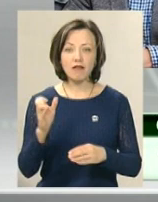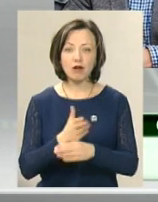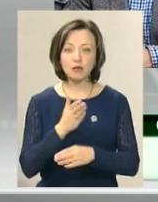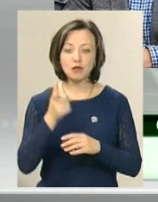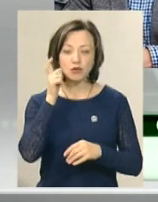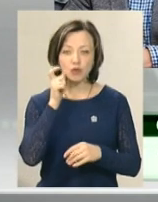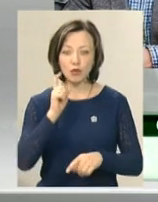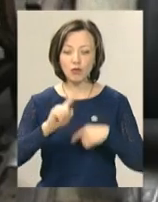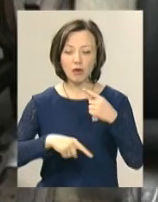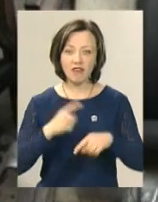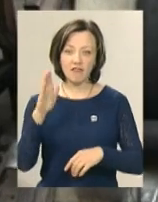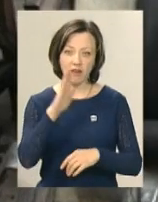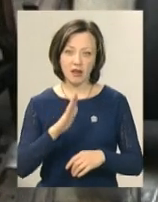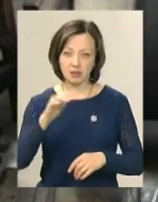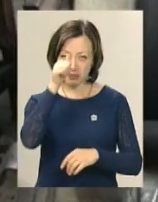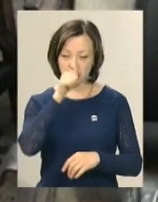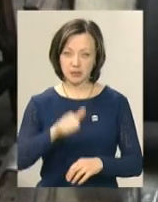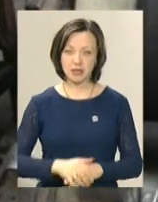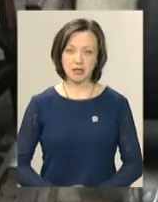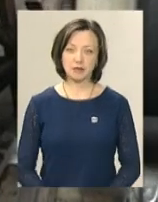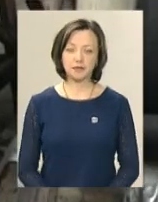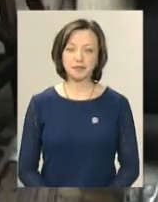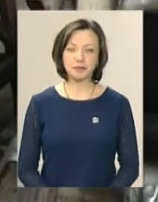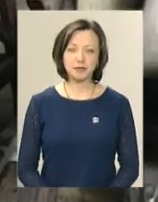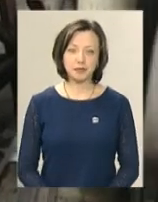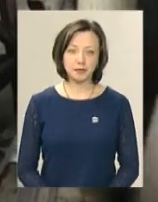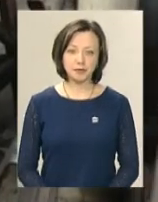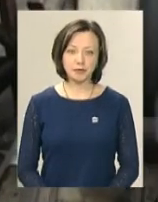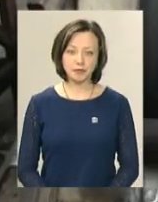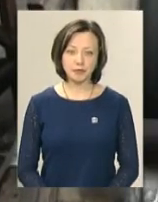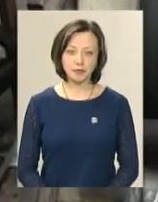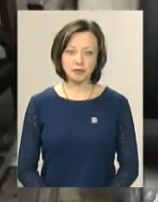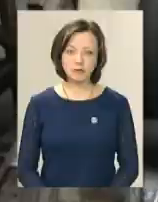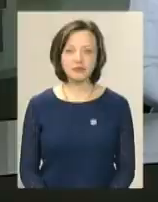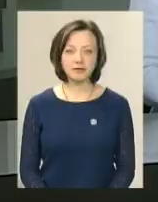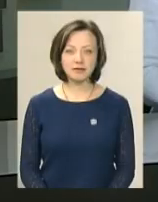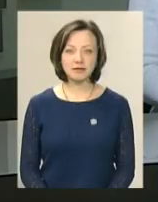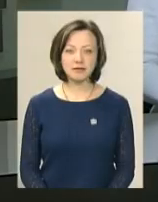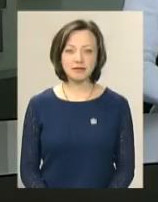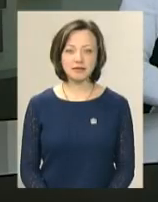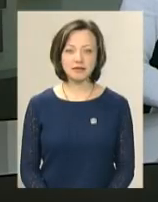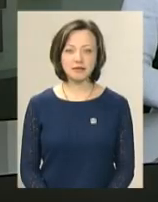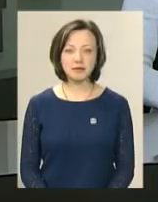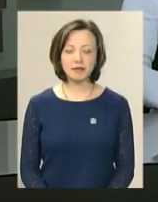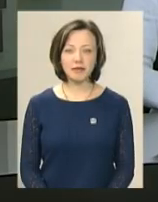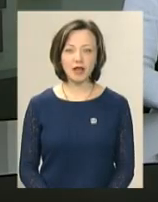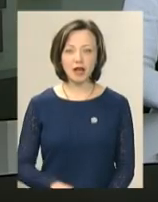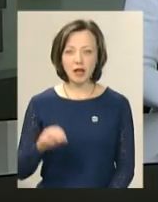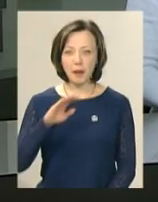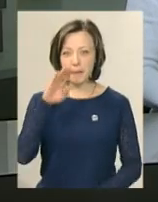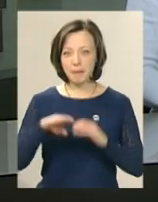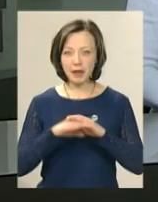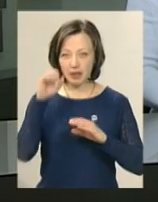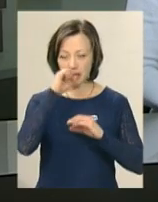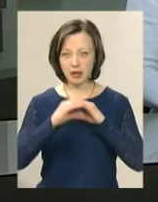цукру, який буде вересня. Ірина Аріон, Віктор Кривий, Дем'ян Цегольник, новини Поділя Центр. Під лід провалився